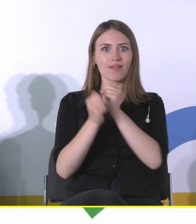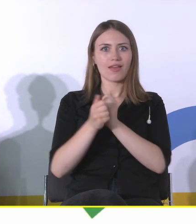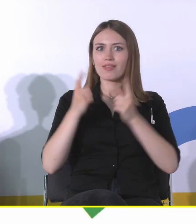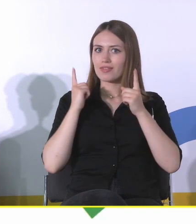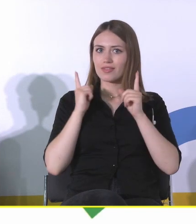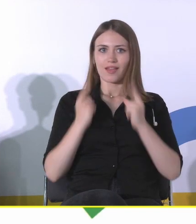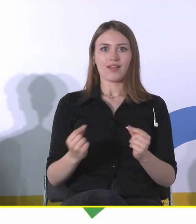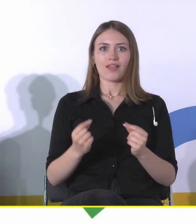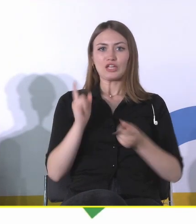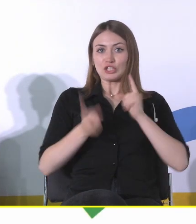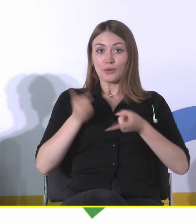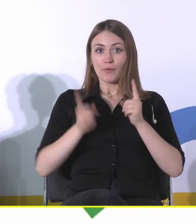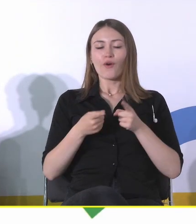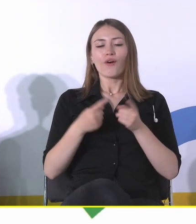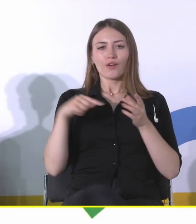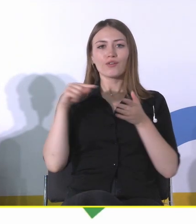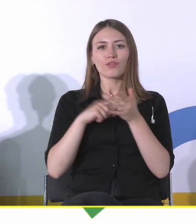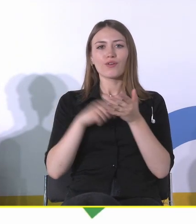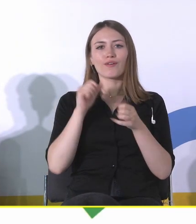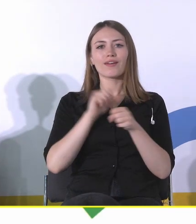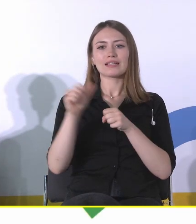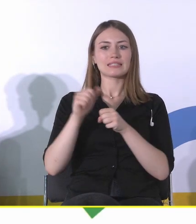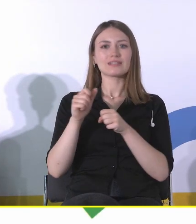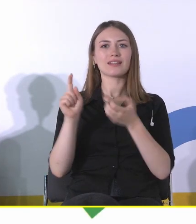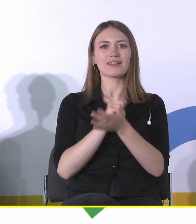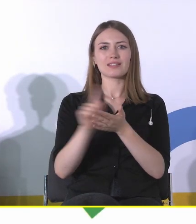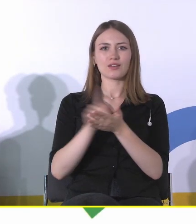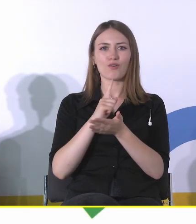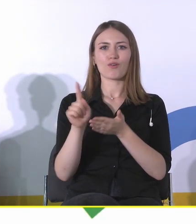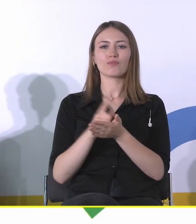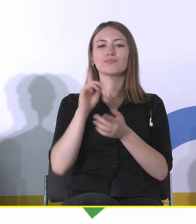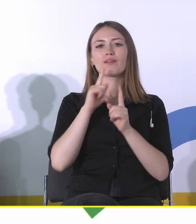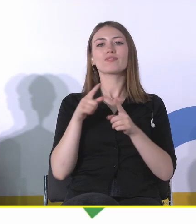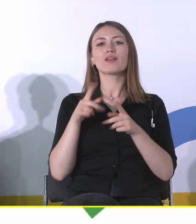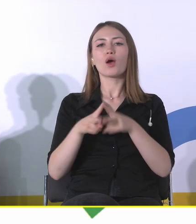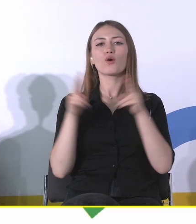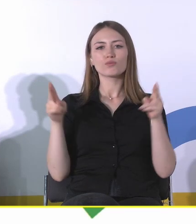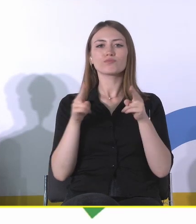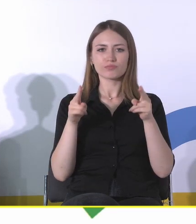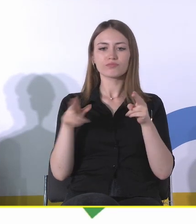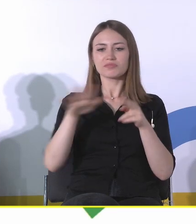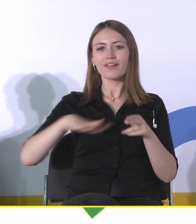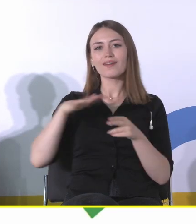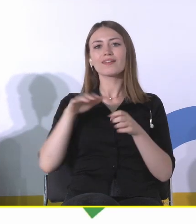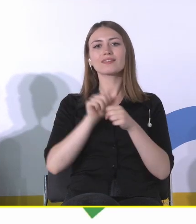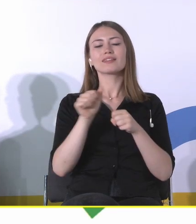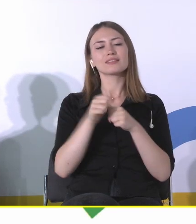jest bardzo mocno narażony. W zasadzie to jest obszar, który też ma niewielką zdolność do